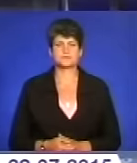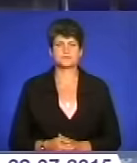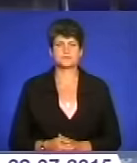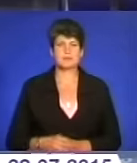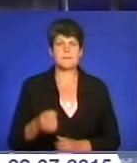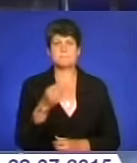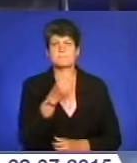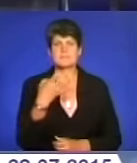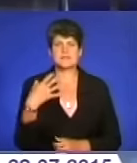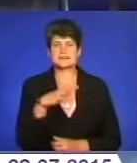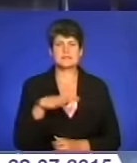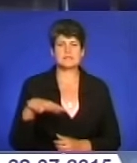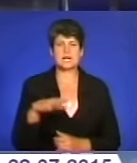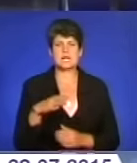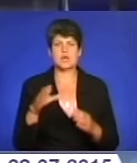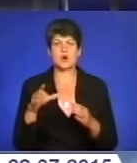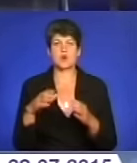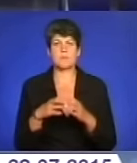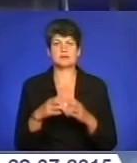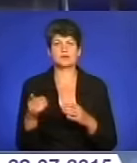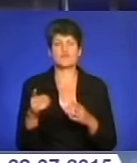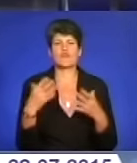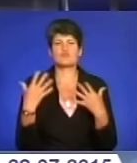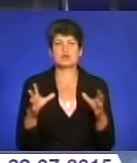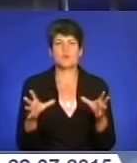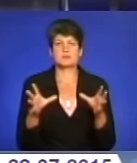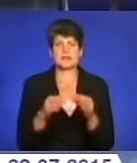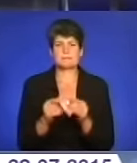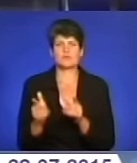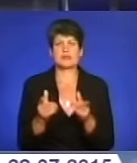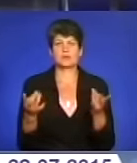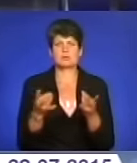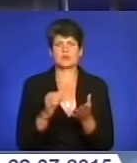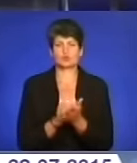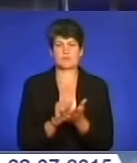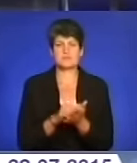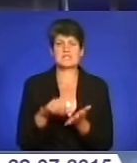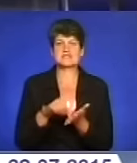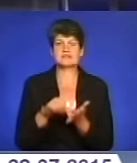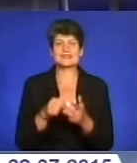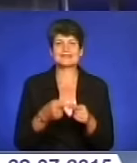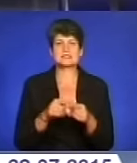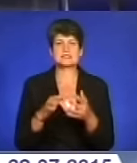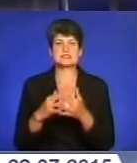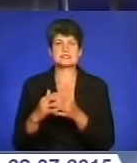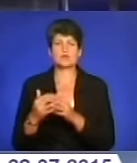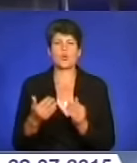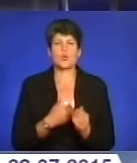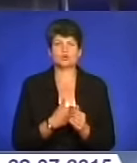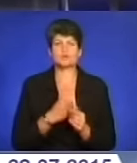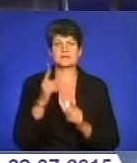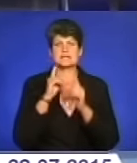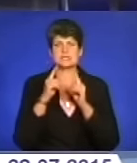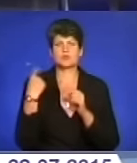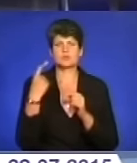15 територіальних громад Тернопільщини уже об'єдналися і підготували необхідні документи. Представники цих населених пунктів хочуть, щоб на сесії